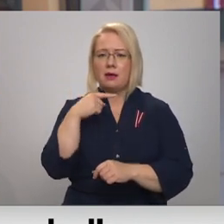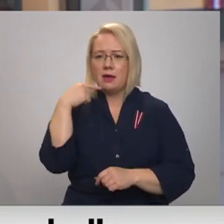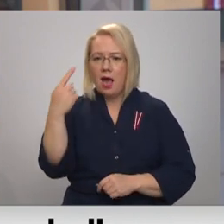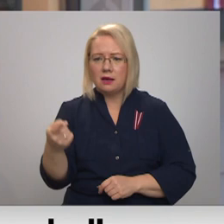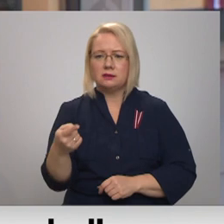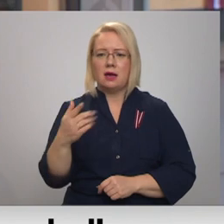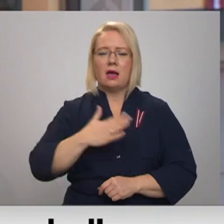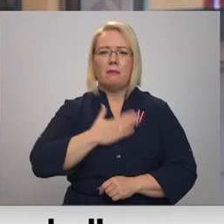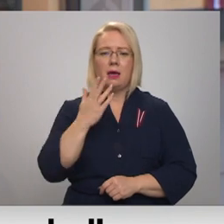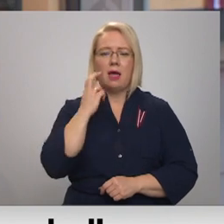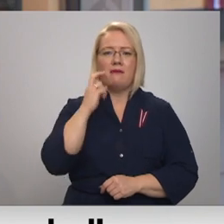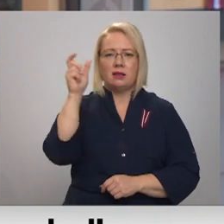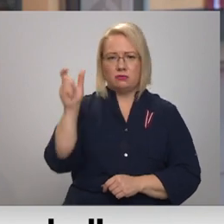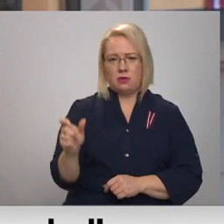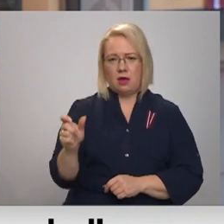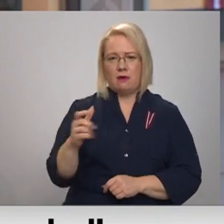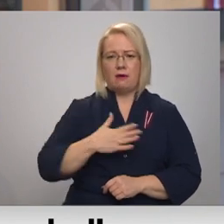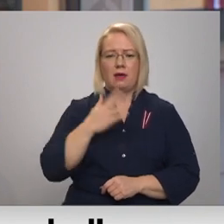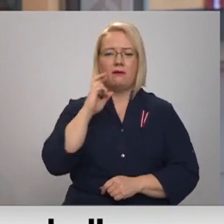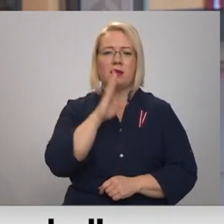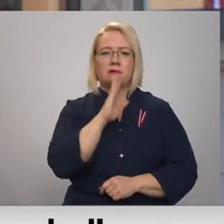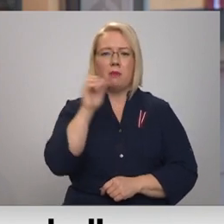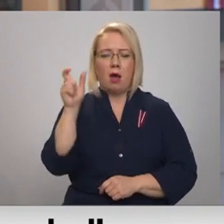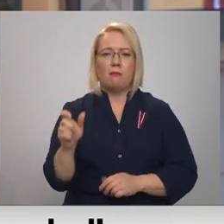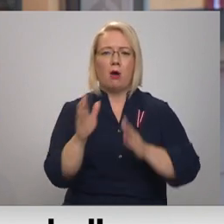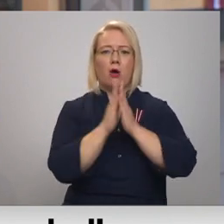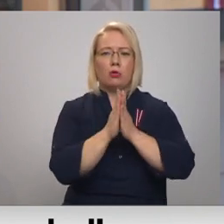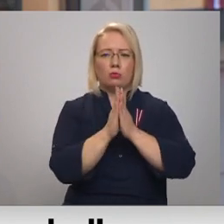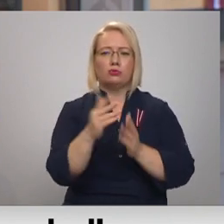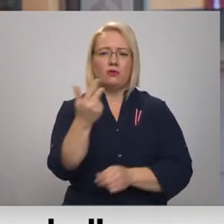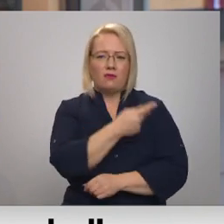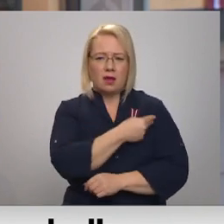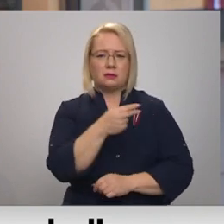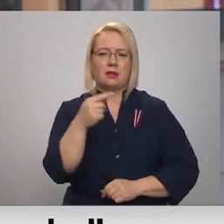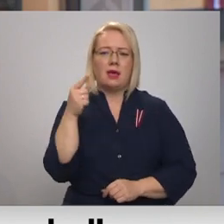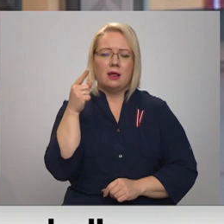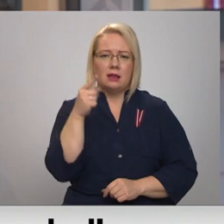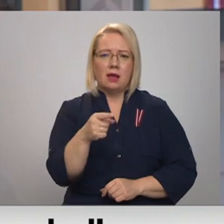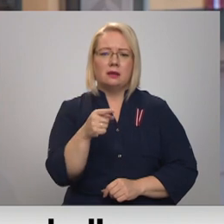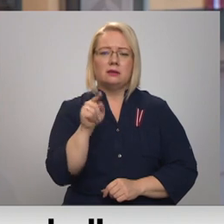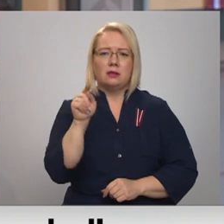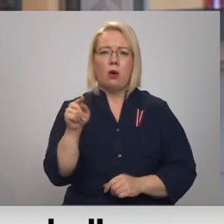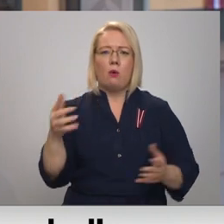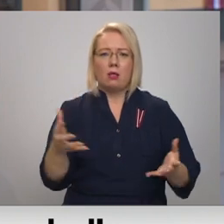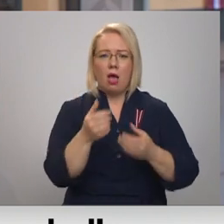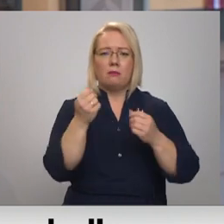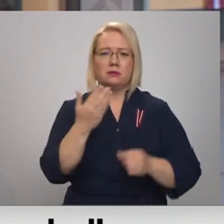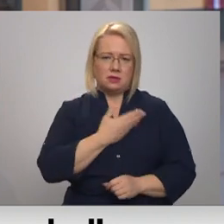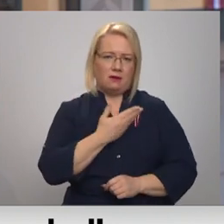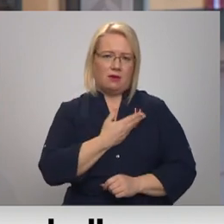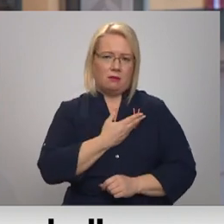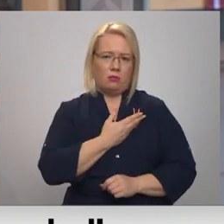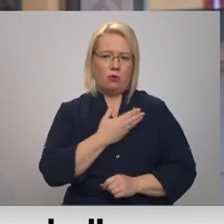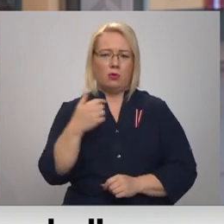ka viņā vecā māta lūdzu vakcinējies. Tas tev glābs dzīvību.